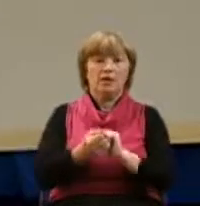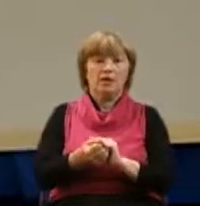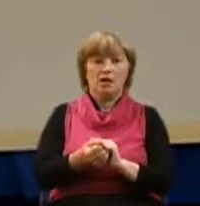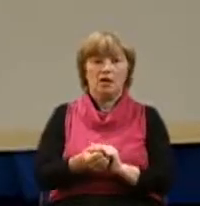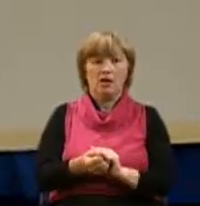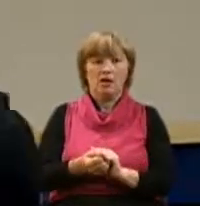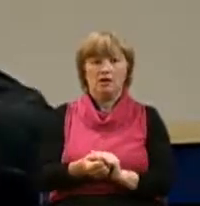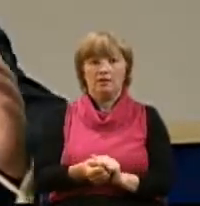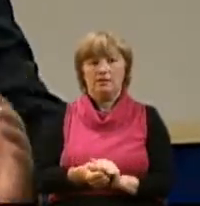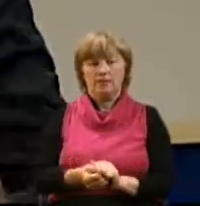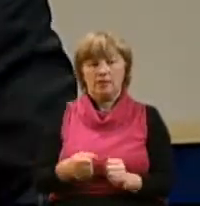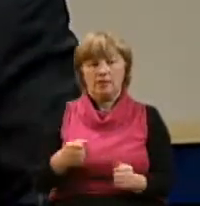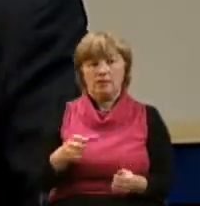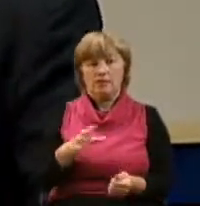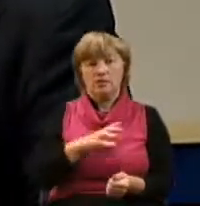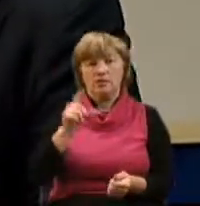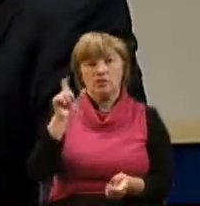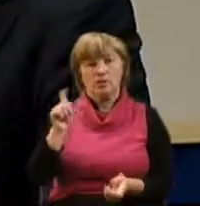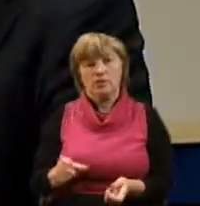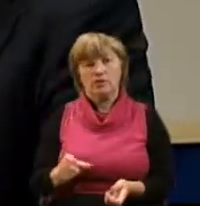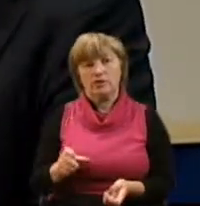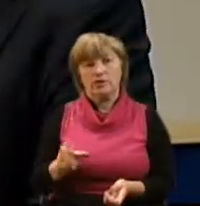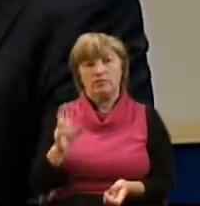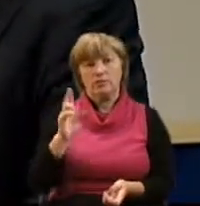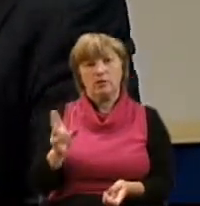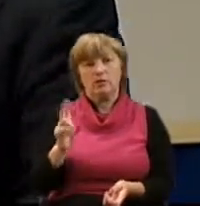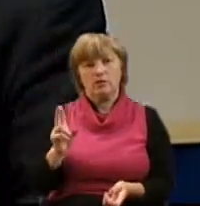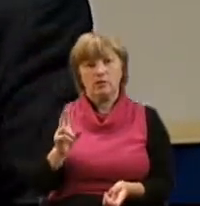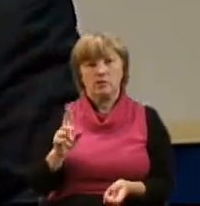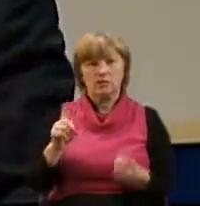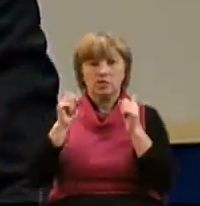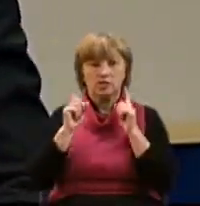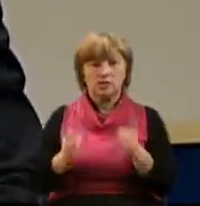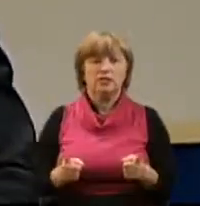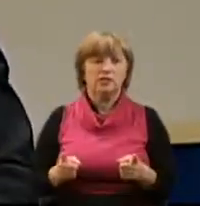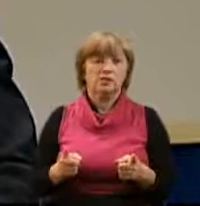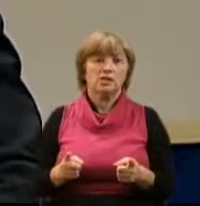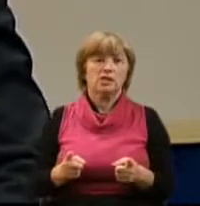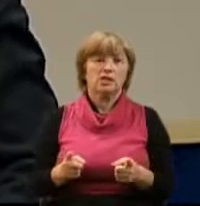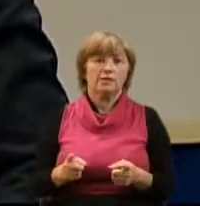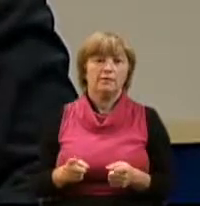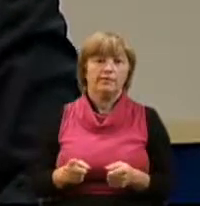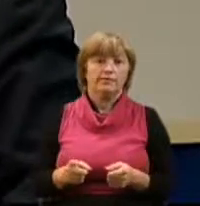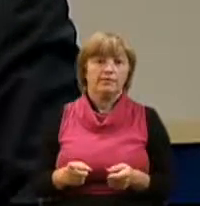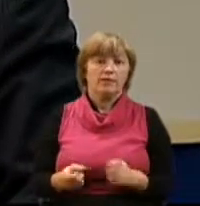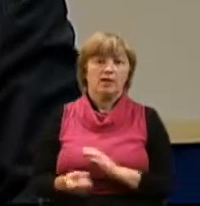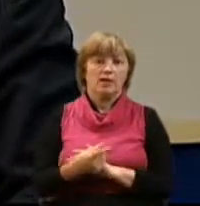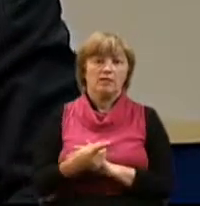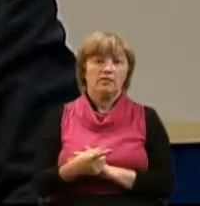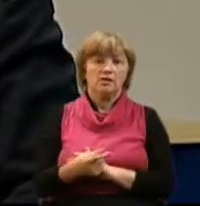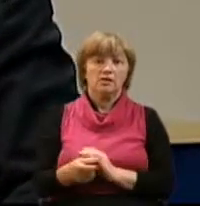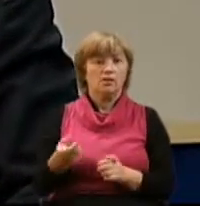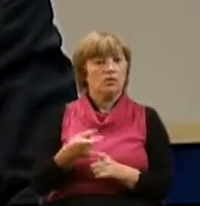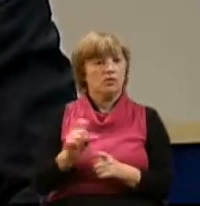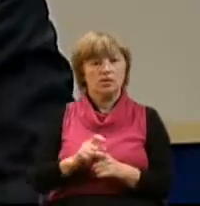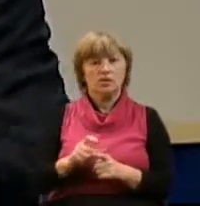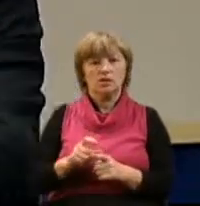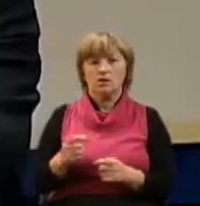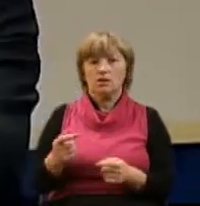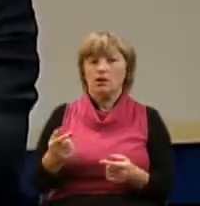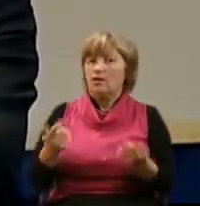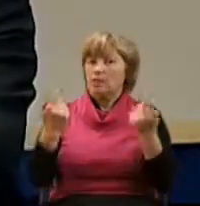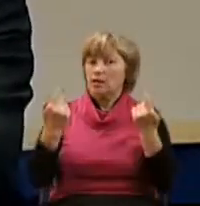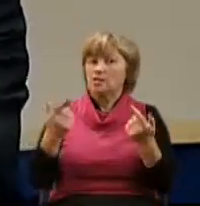в камень, и стал человеком, который действительно явился очень большим